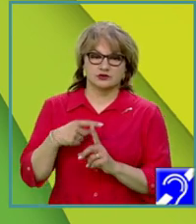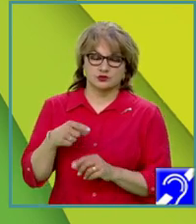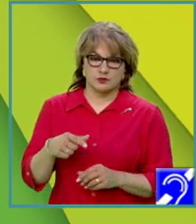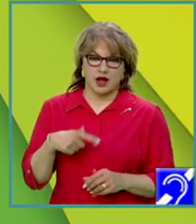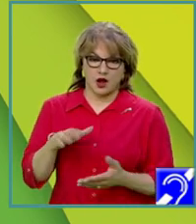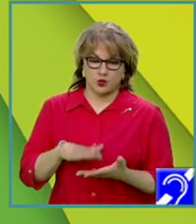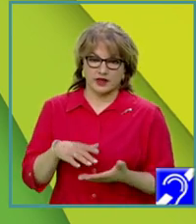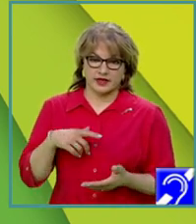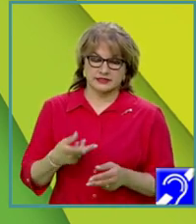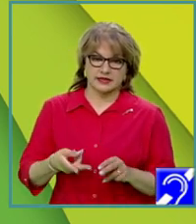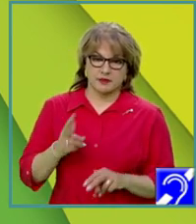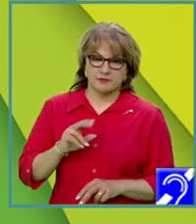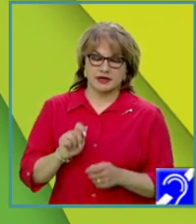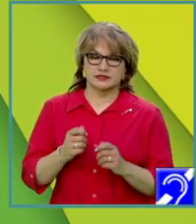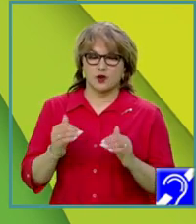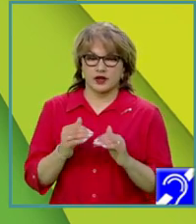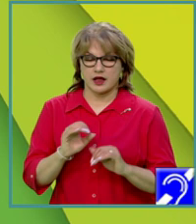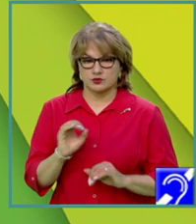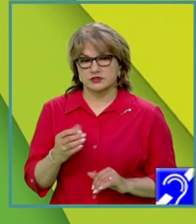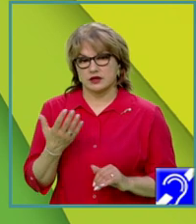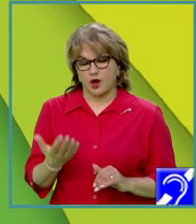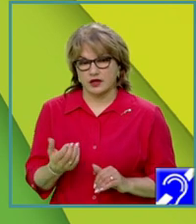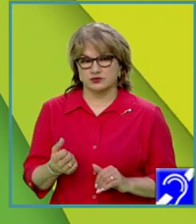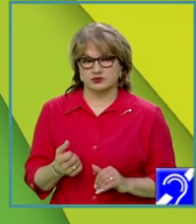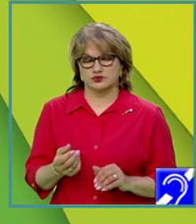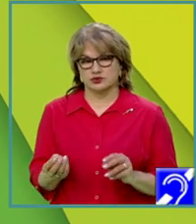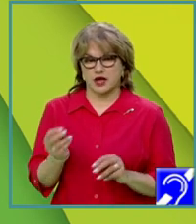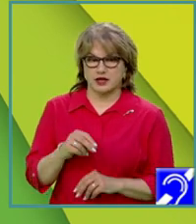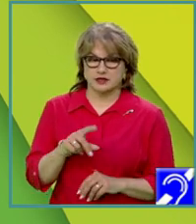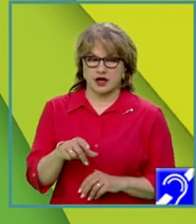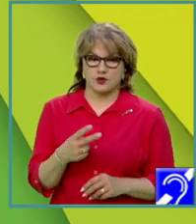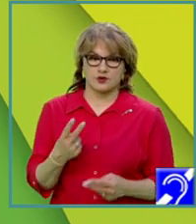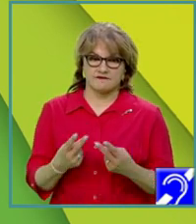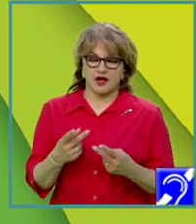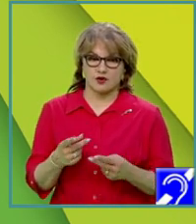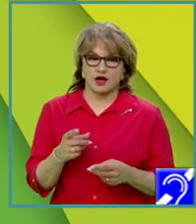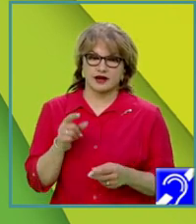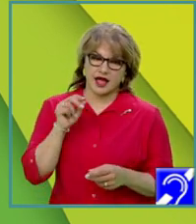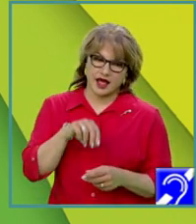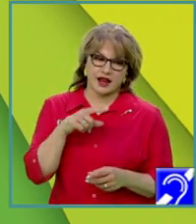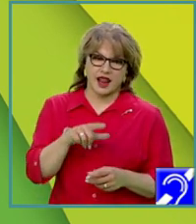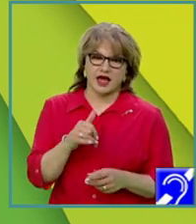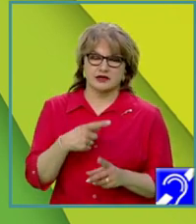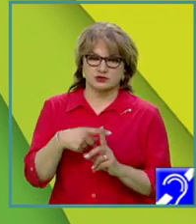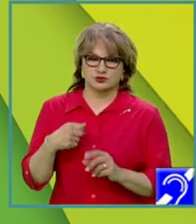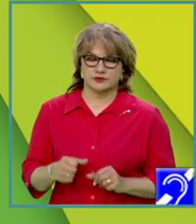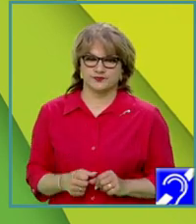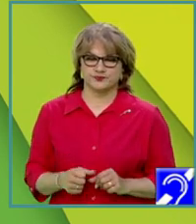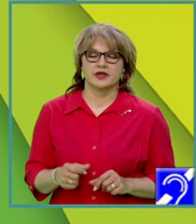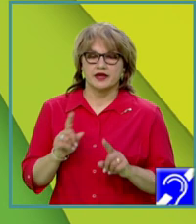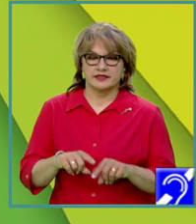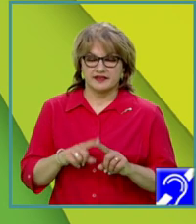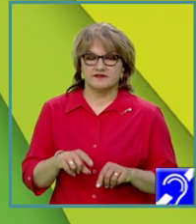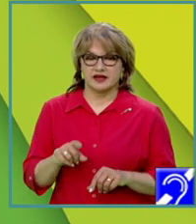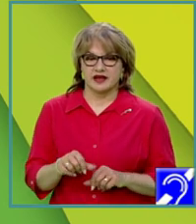este mai mare sau egal cu 0, atunci adaug valoarea la sumă. Evident, de fiecare